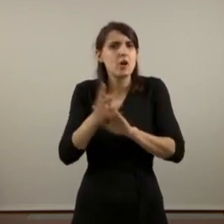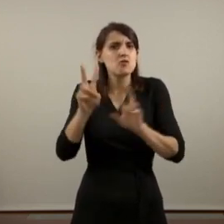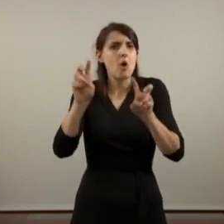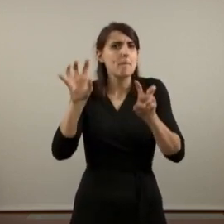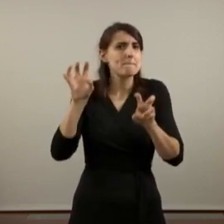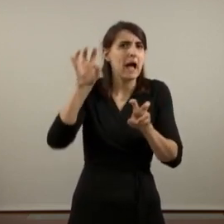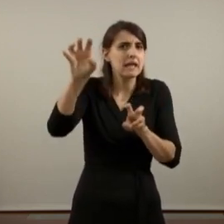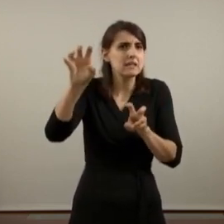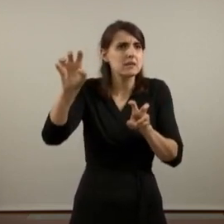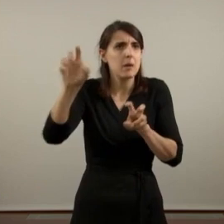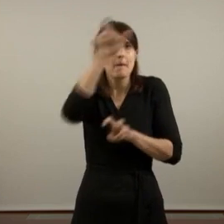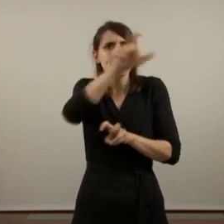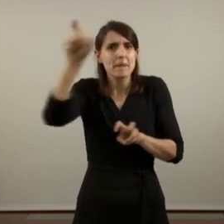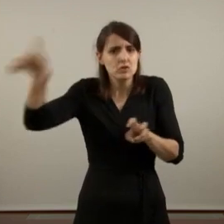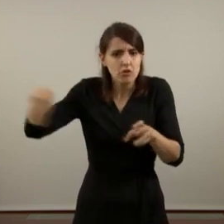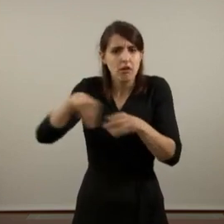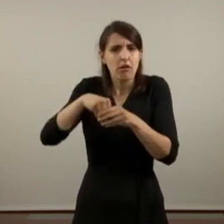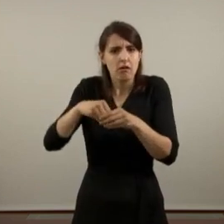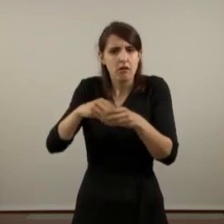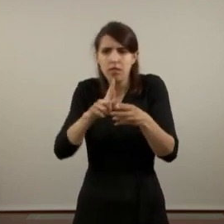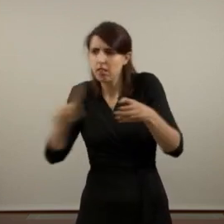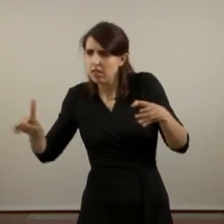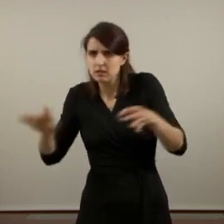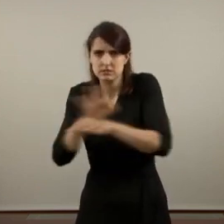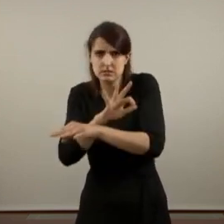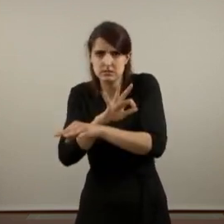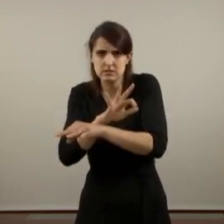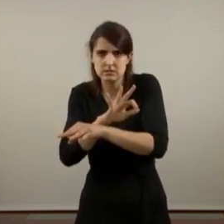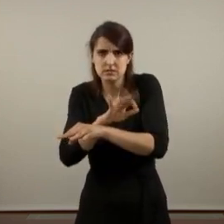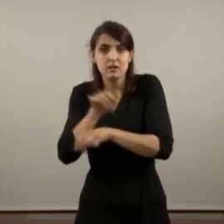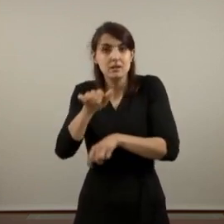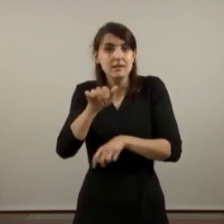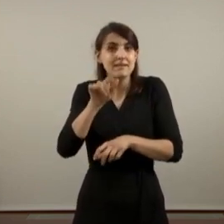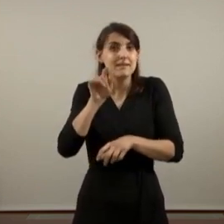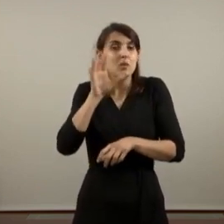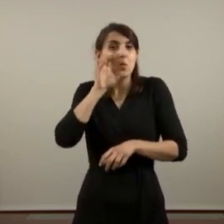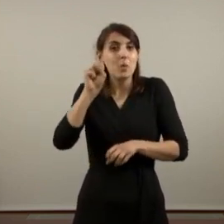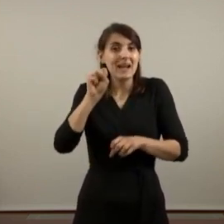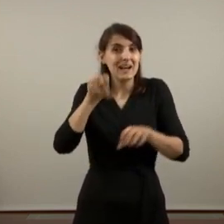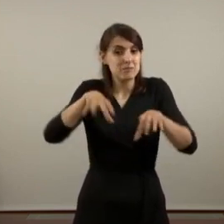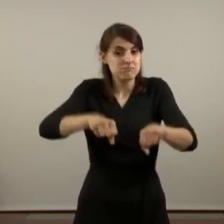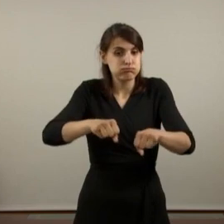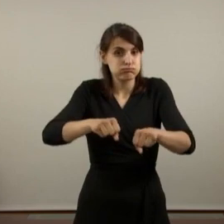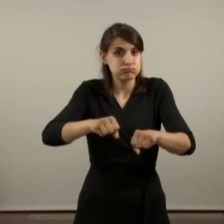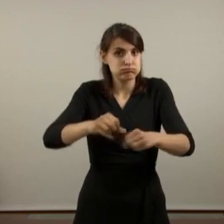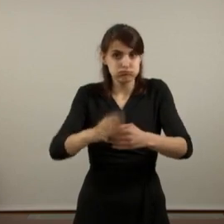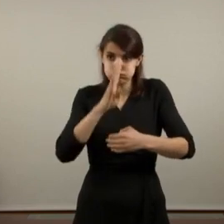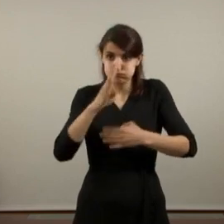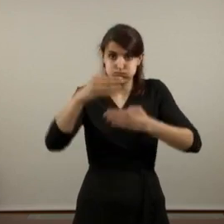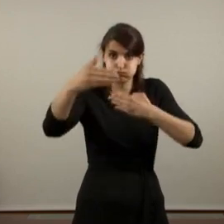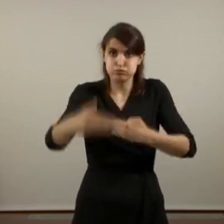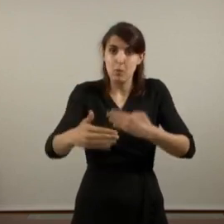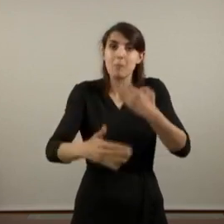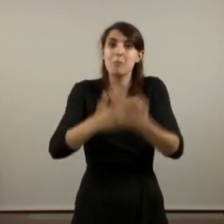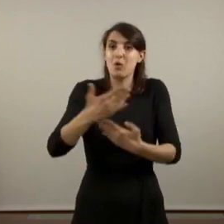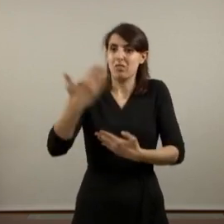esperant que comenci aquesta legislatura, que podria haver començat divendres, perquè hi ha qui s'accent lluny del consens de la majoria per